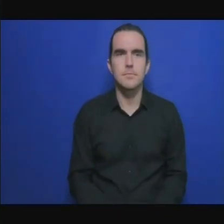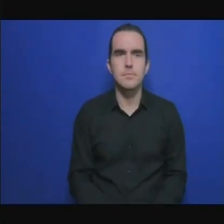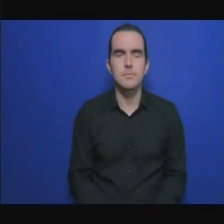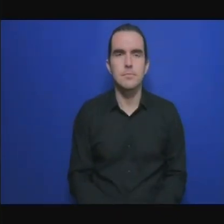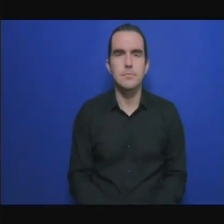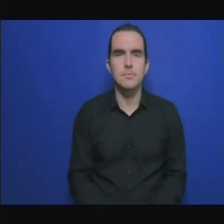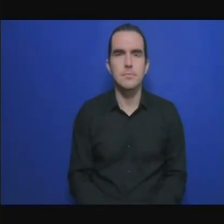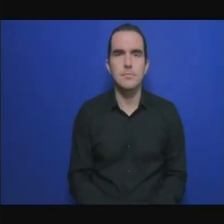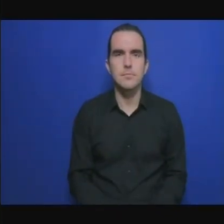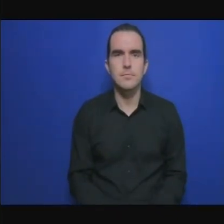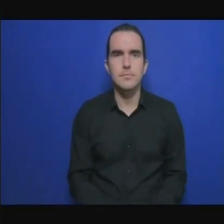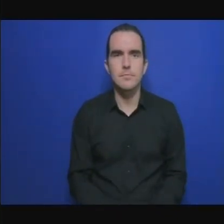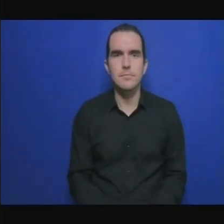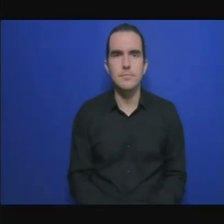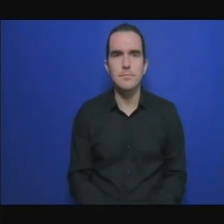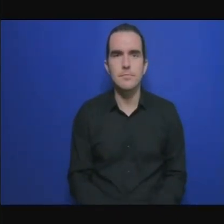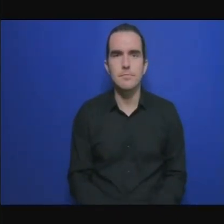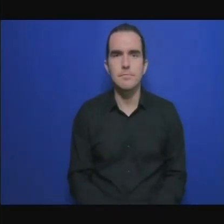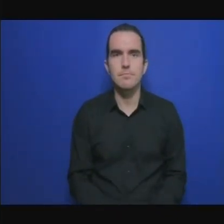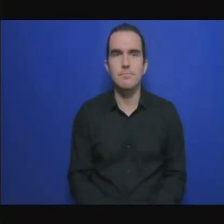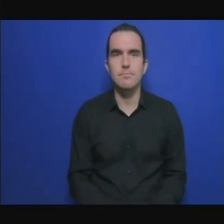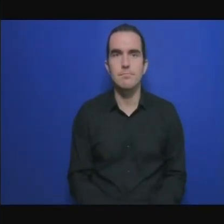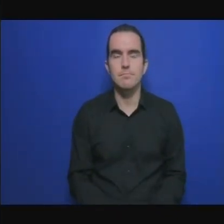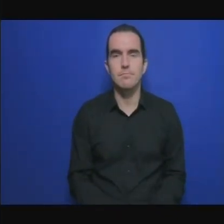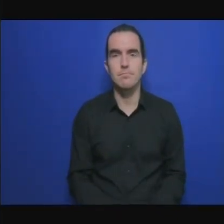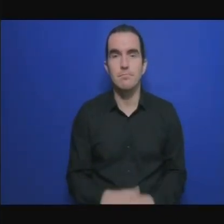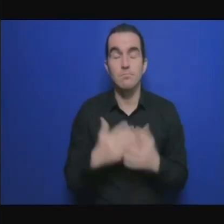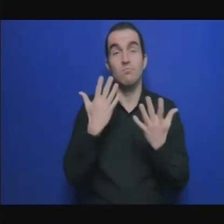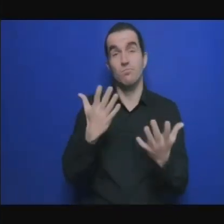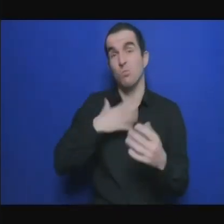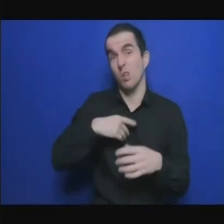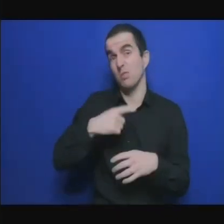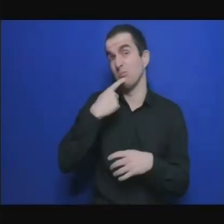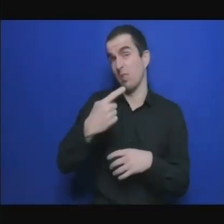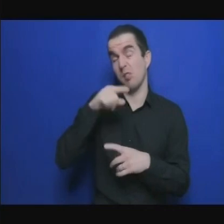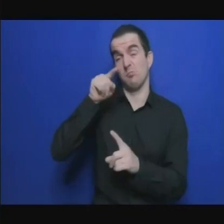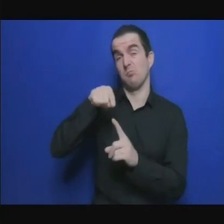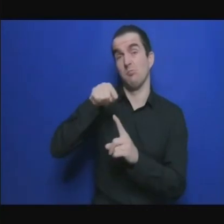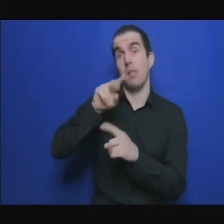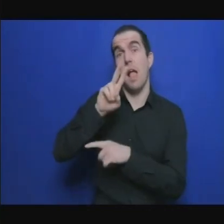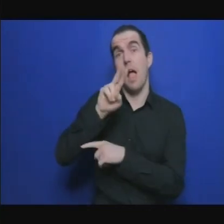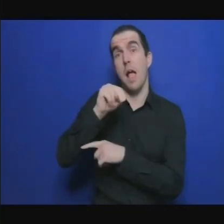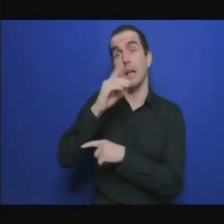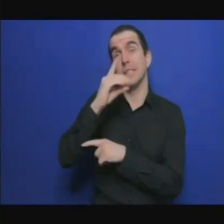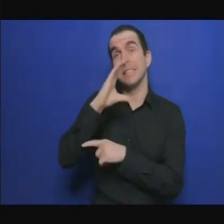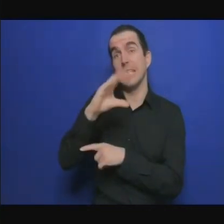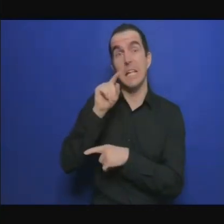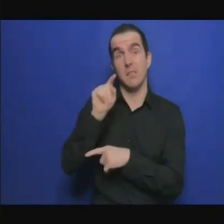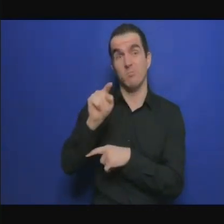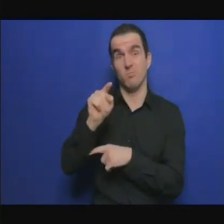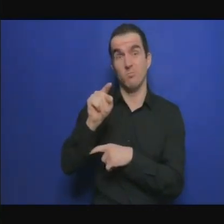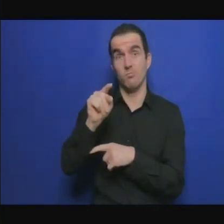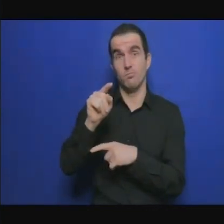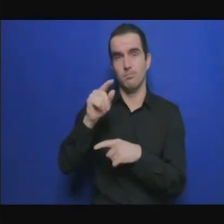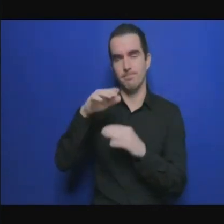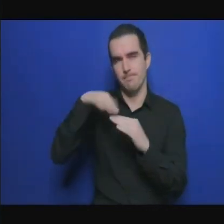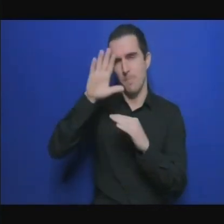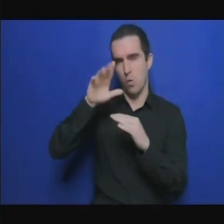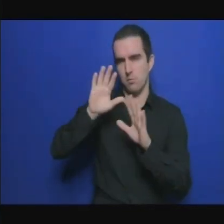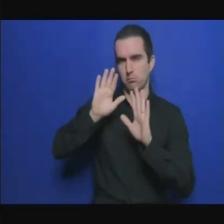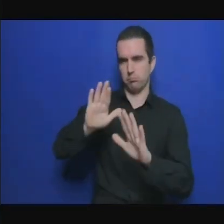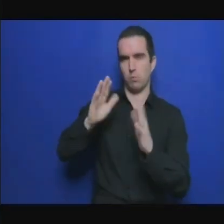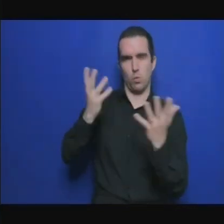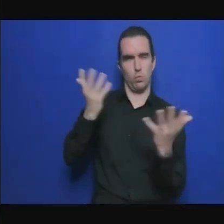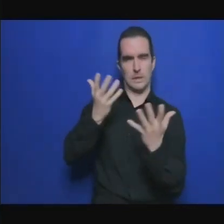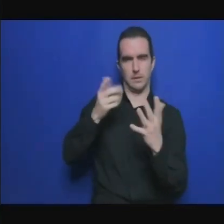la convention de 4 ans unis sur le changement climatique et dans chaque état dans chaque pays il y a une équipe qui est formée justement